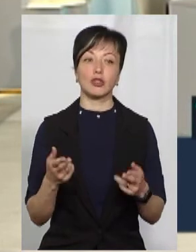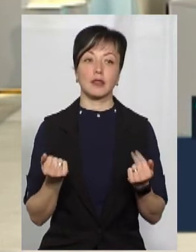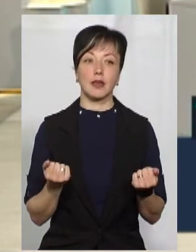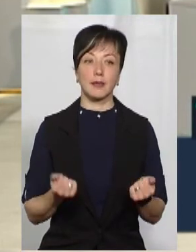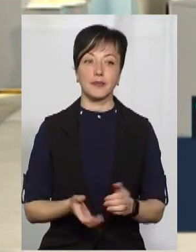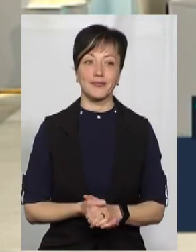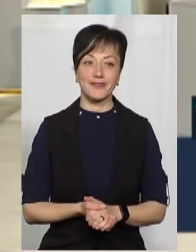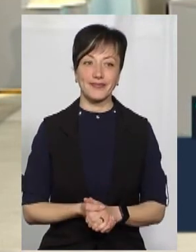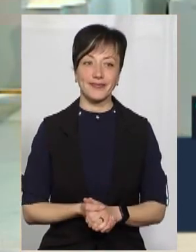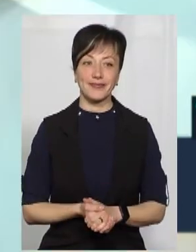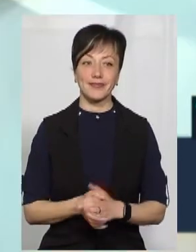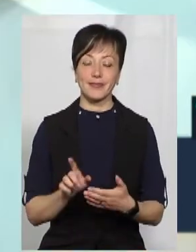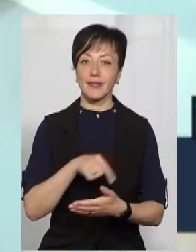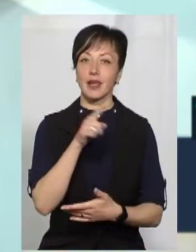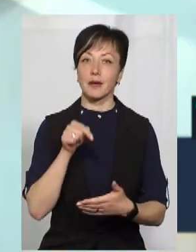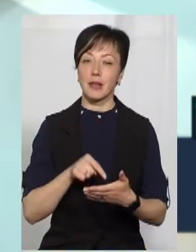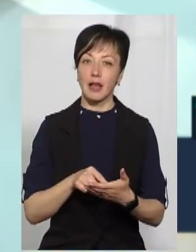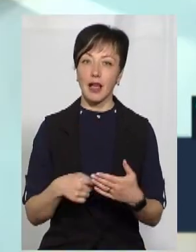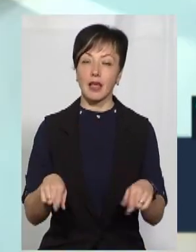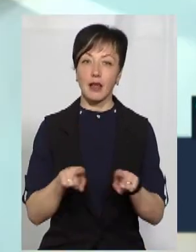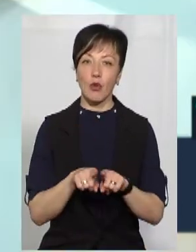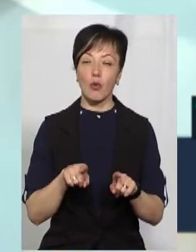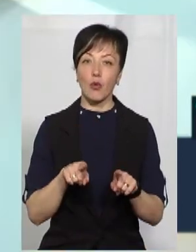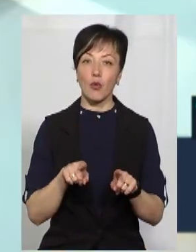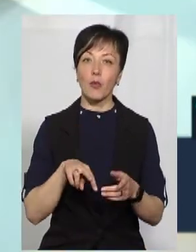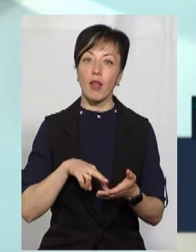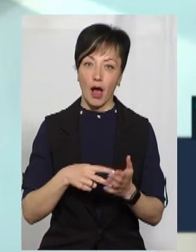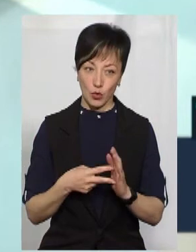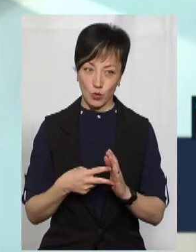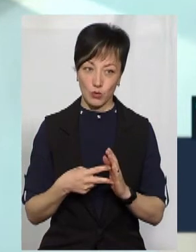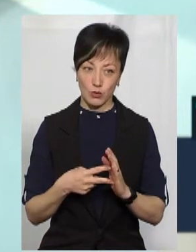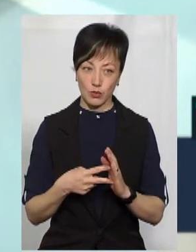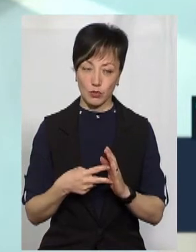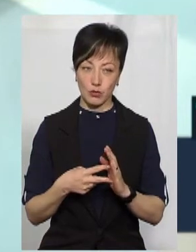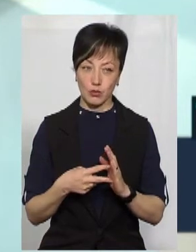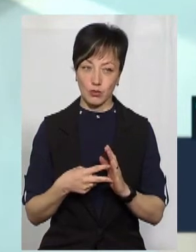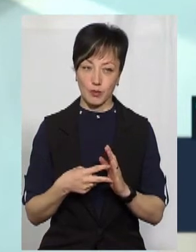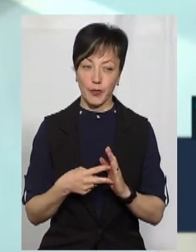звичайно. Питання такого плану.